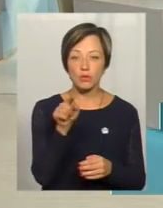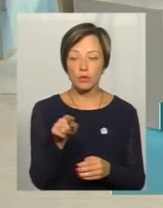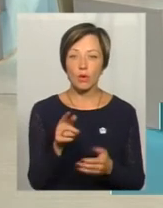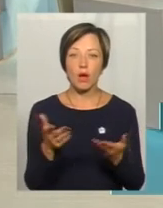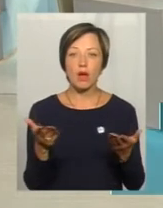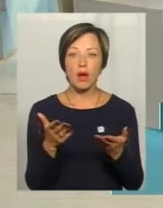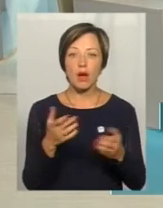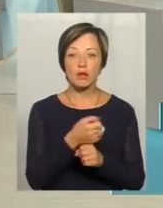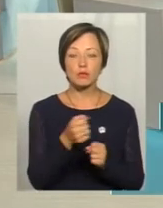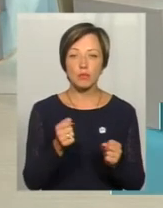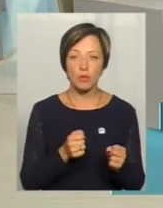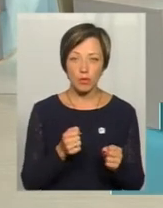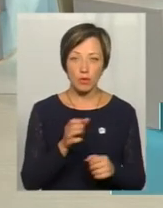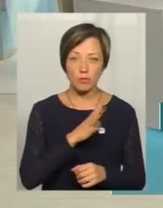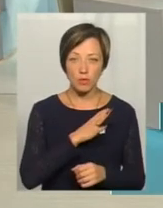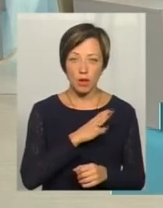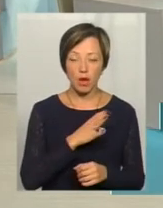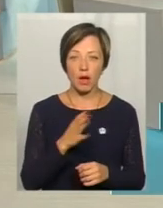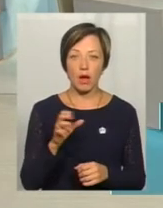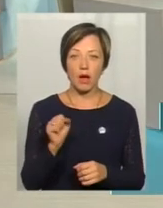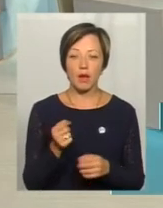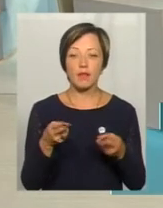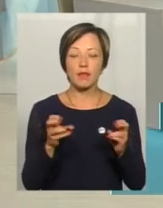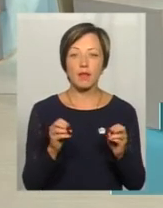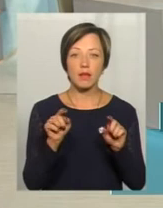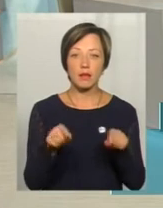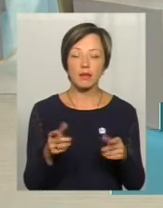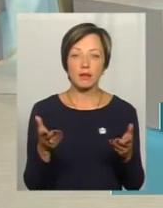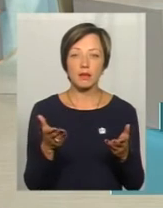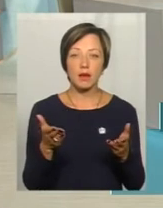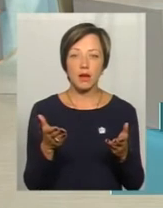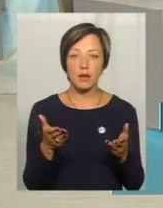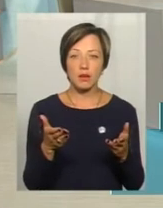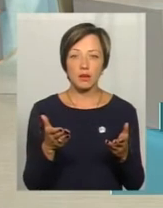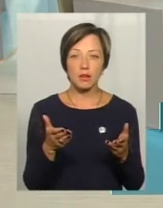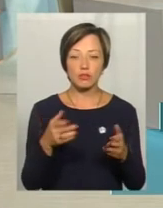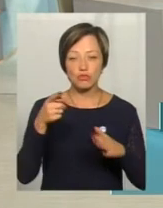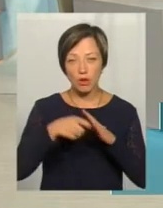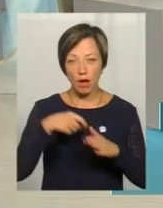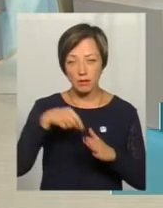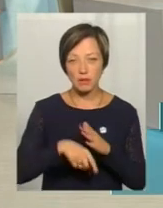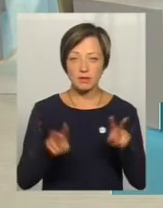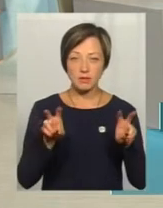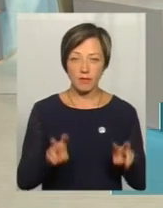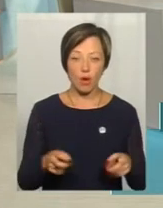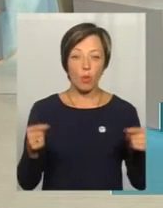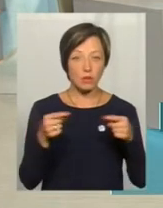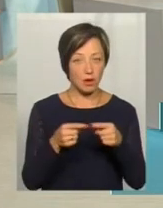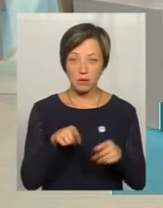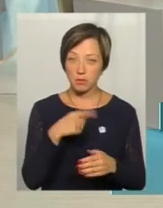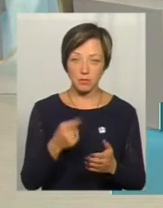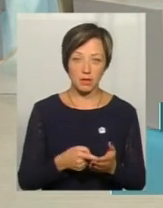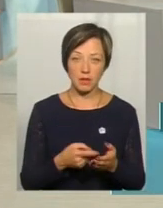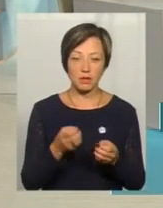яка зброя була, а де там, як шахта називалась. І інші задають конкретні питання.